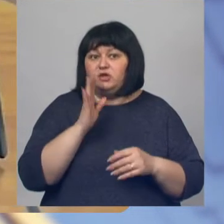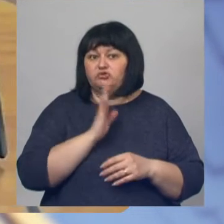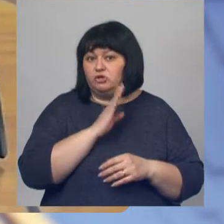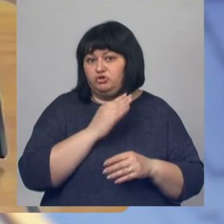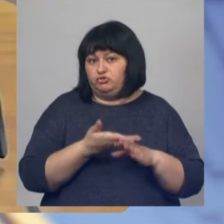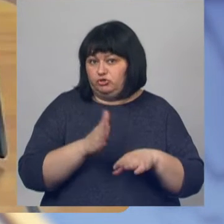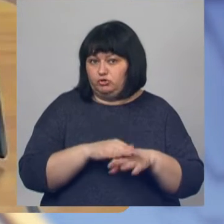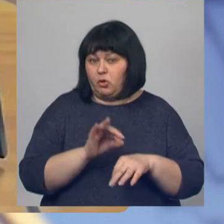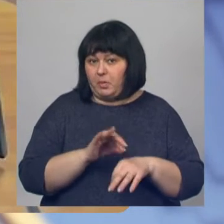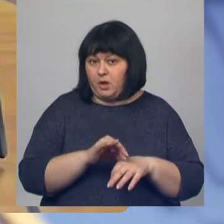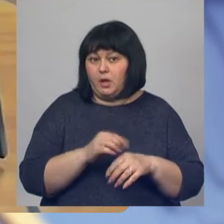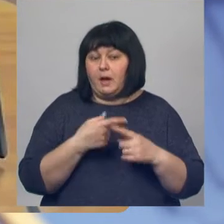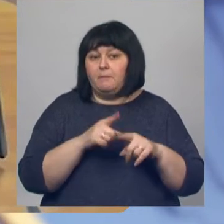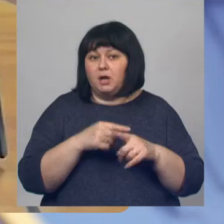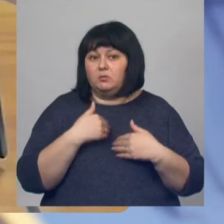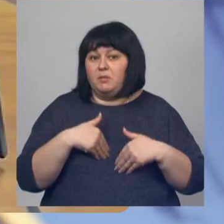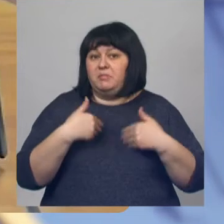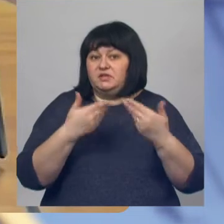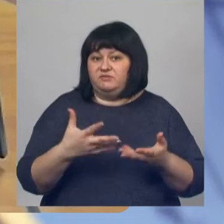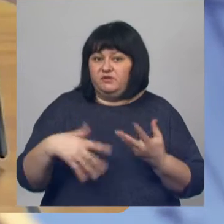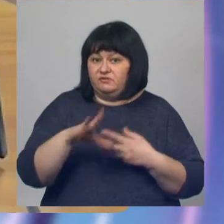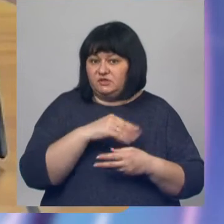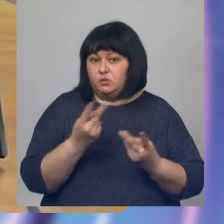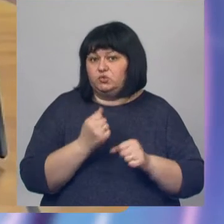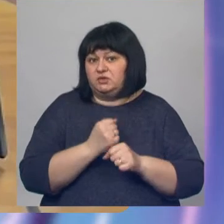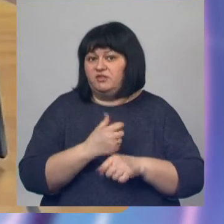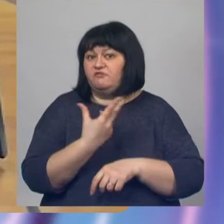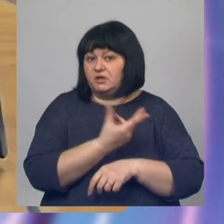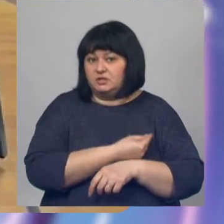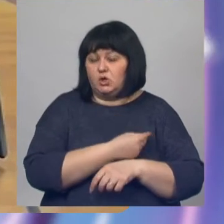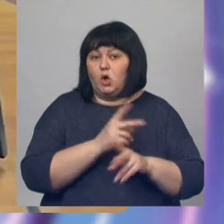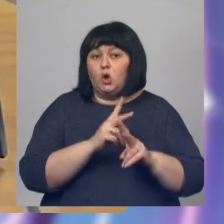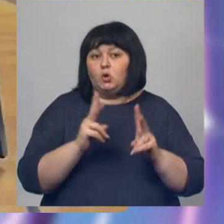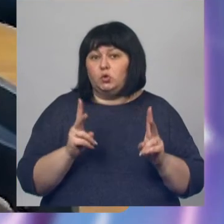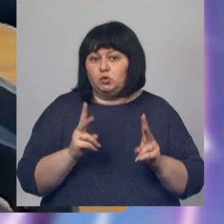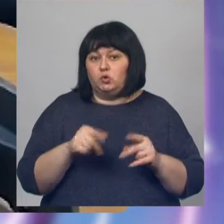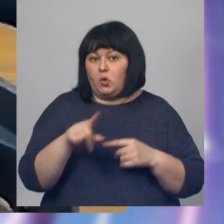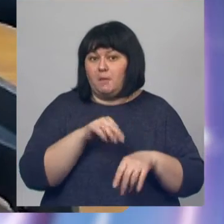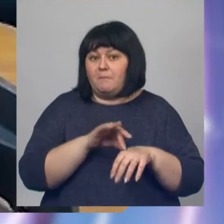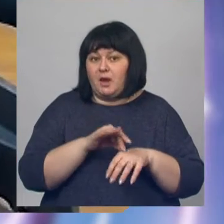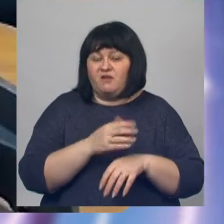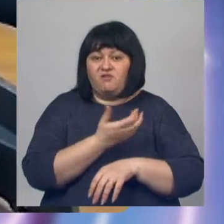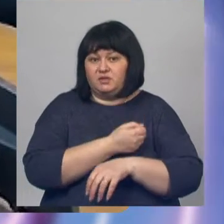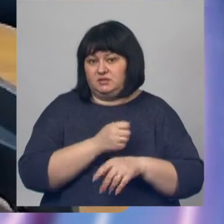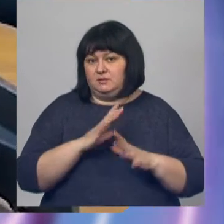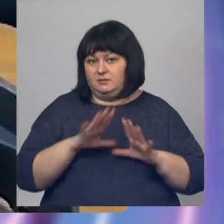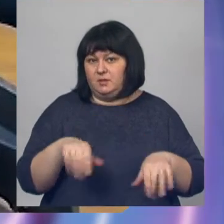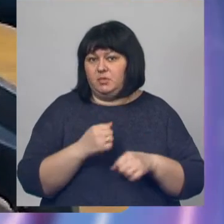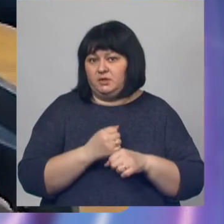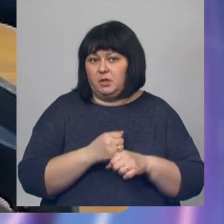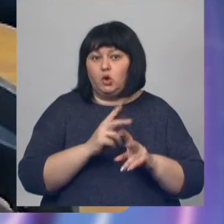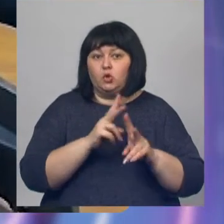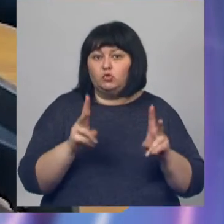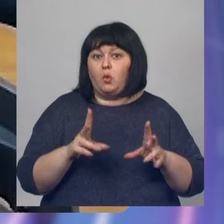Поэтому мы призываем всегда вакцинироваться. И тут все, кто у нас болел, они все не вакцинированы. Те, кто вакцинирован, они